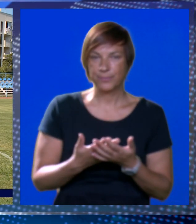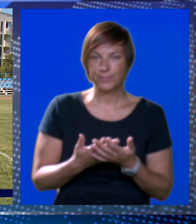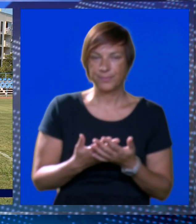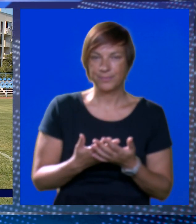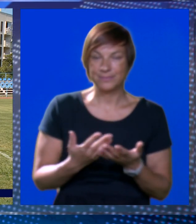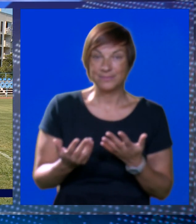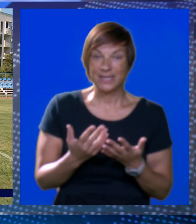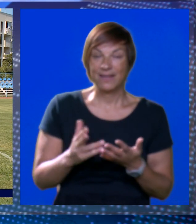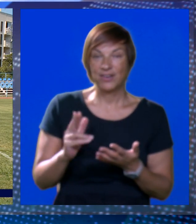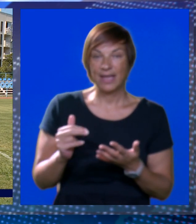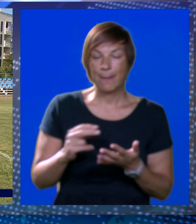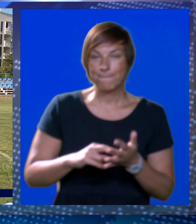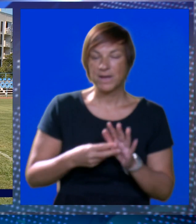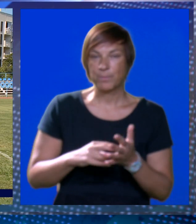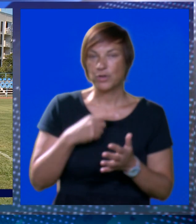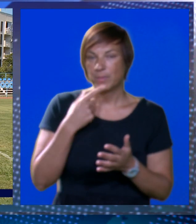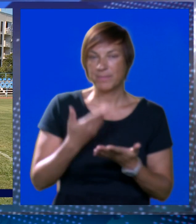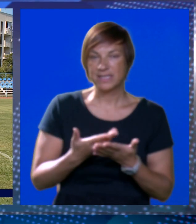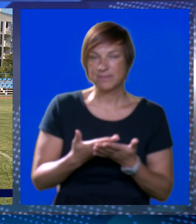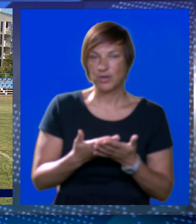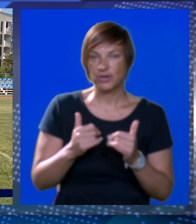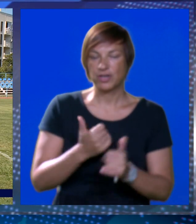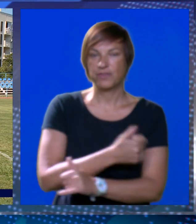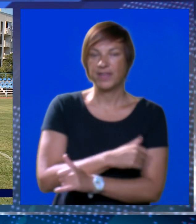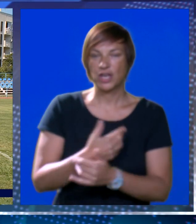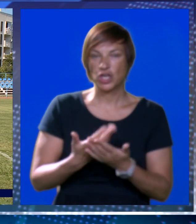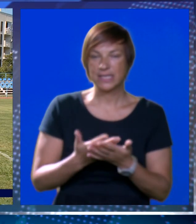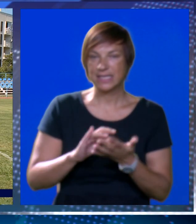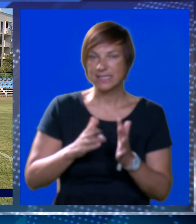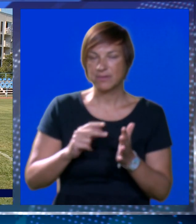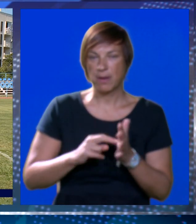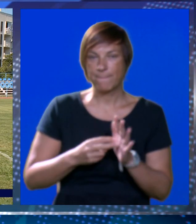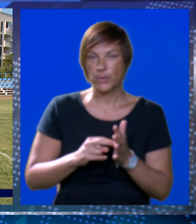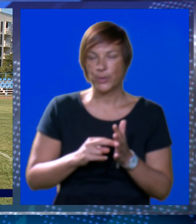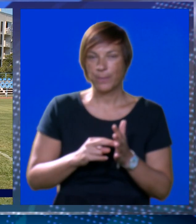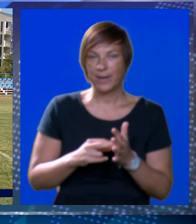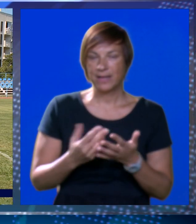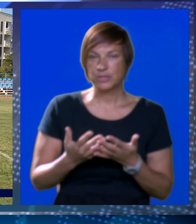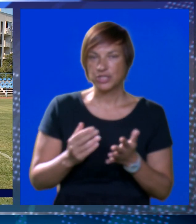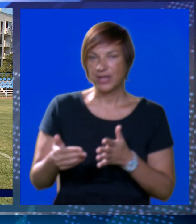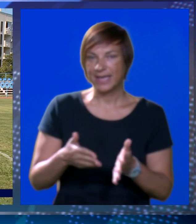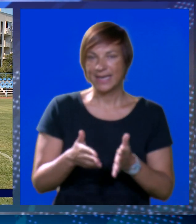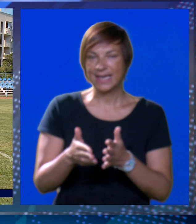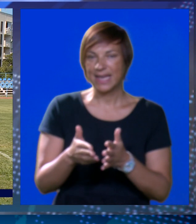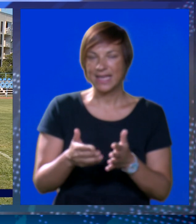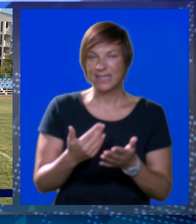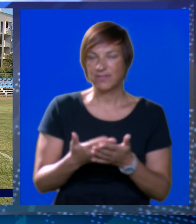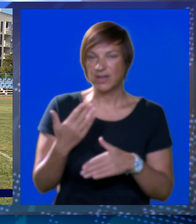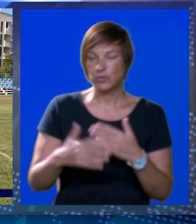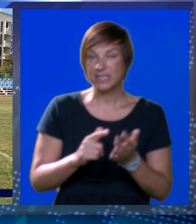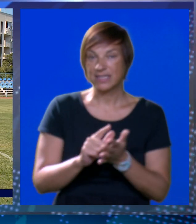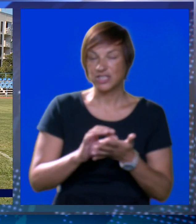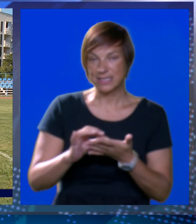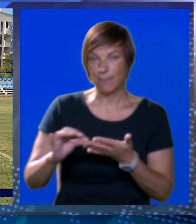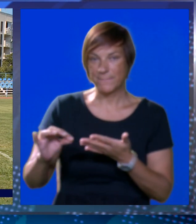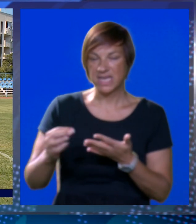ima problem, recimo konkretno u ovoj godinu sam imao problem u što je Neretva konkretno baš u